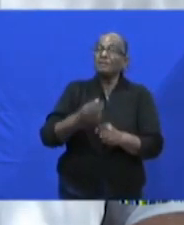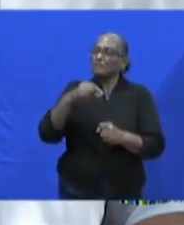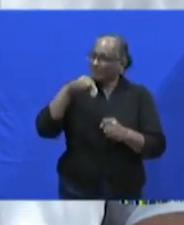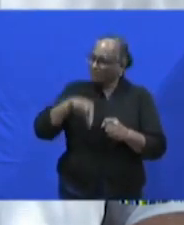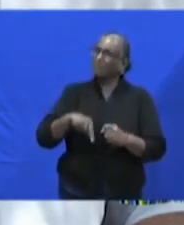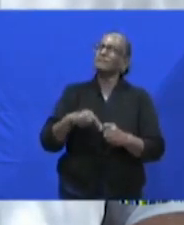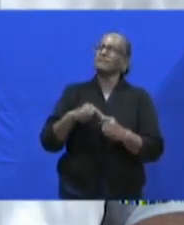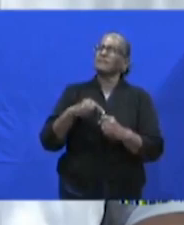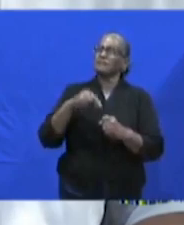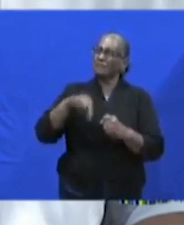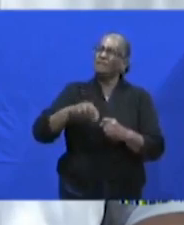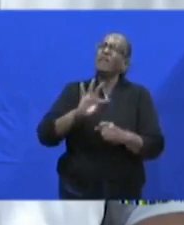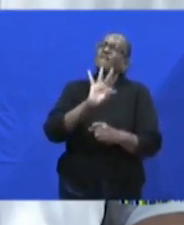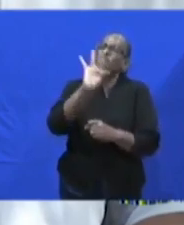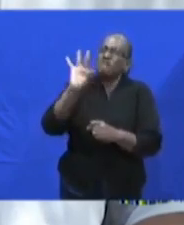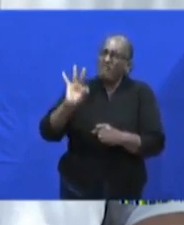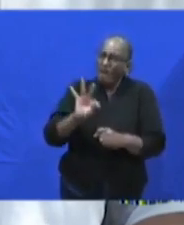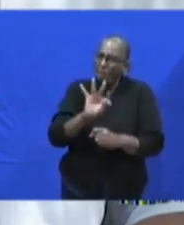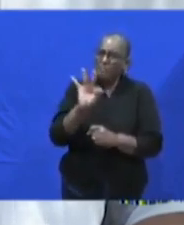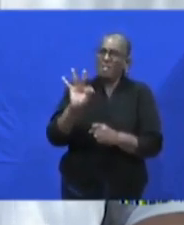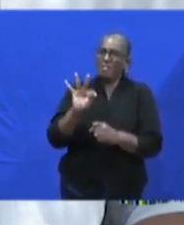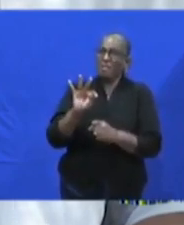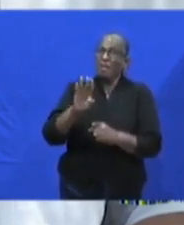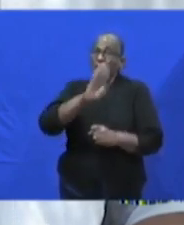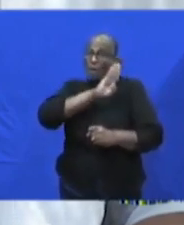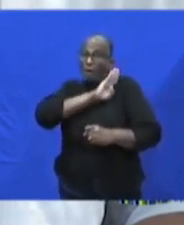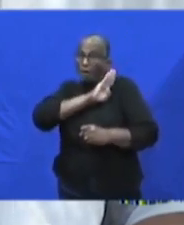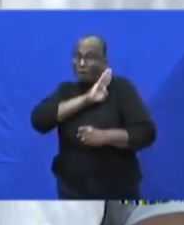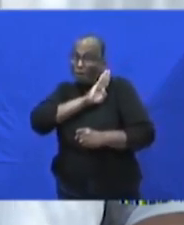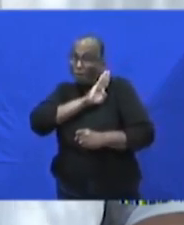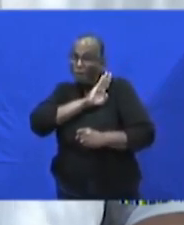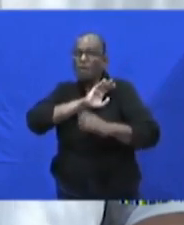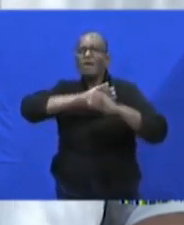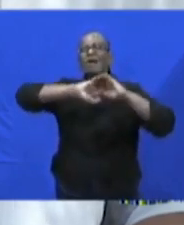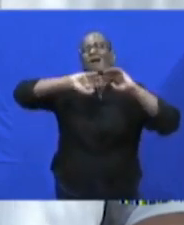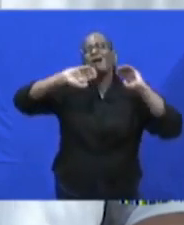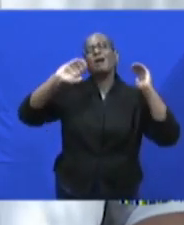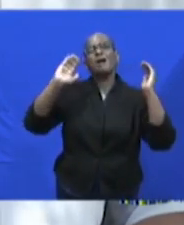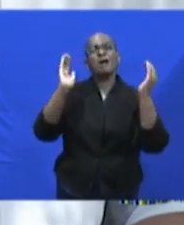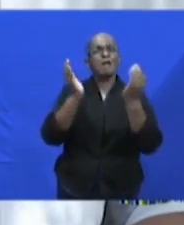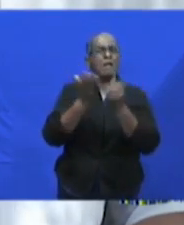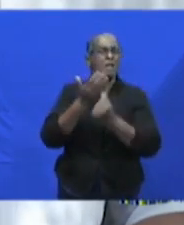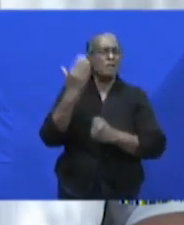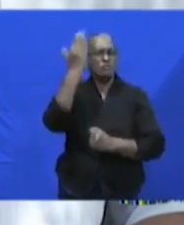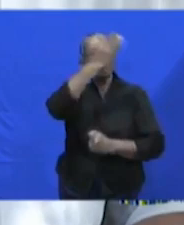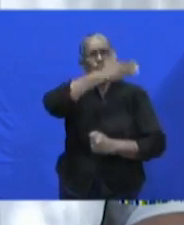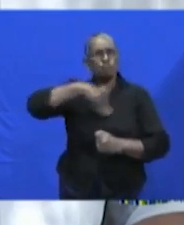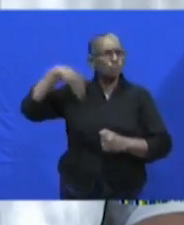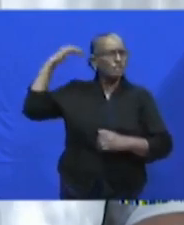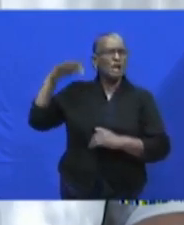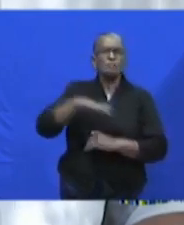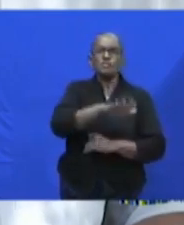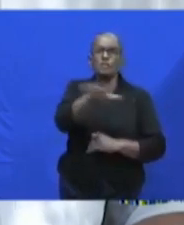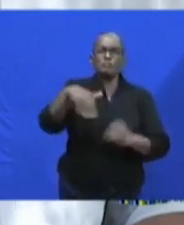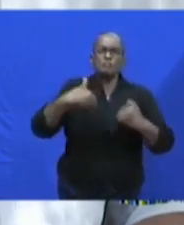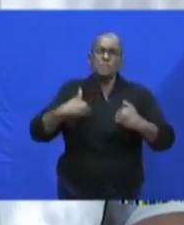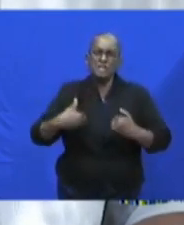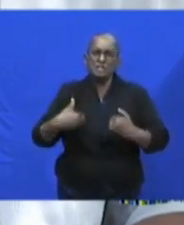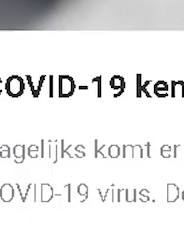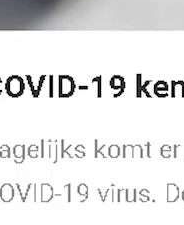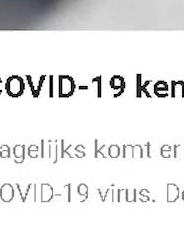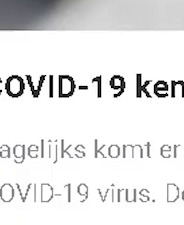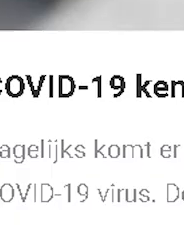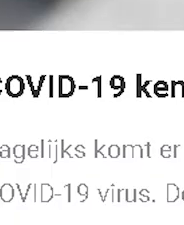weg wil ik de familie en tegelijkertijd de gehele Surinaamse gemeenschap konden leren met dit